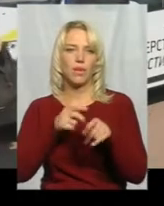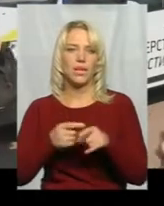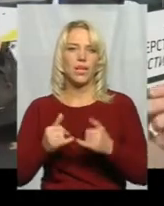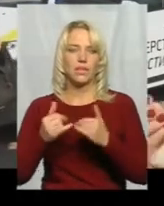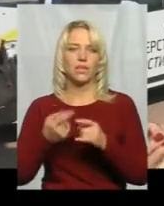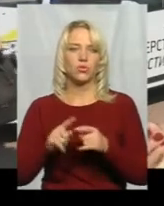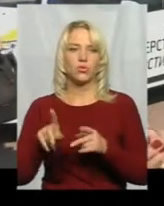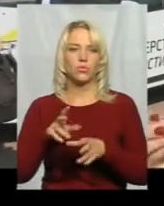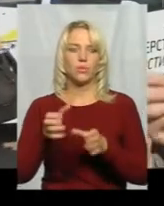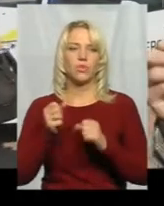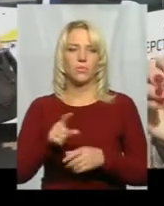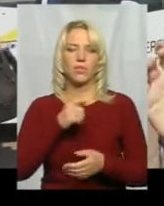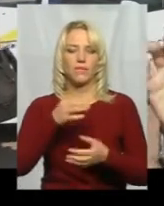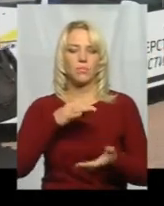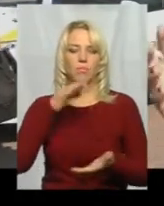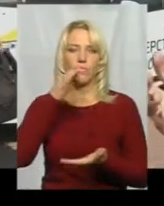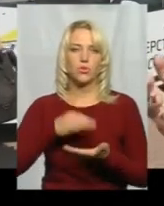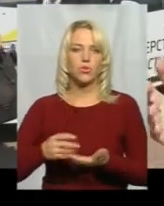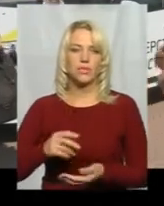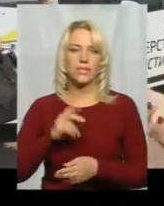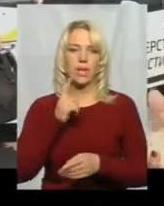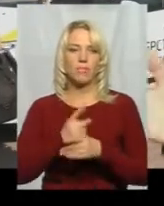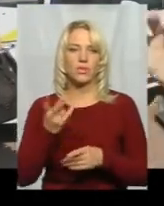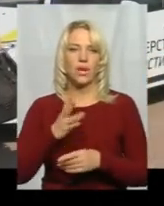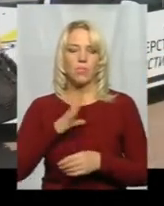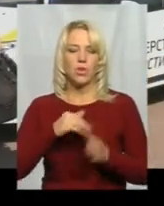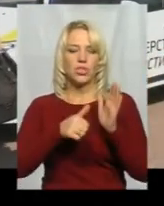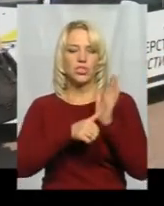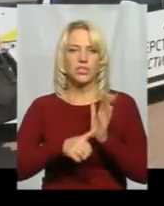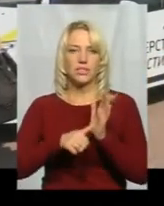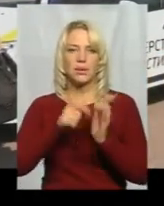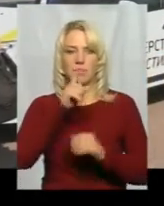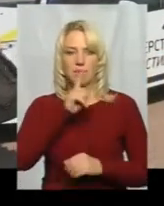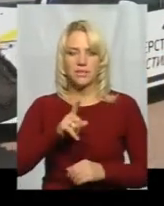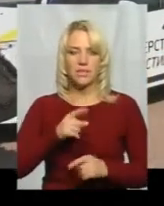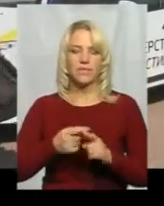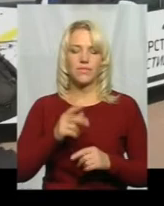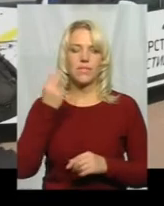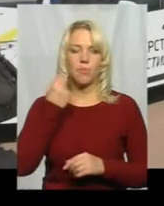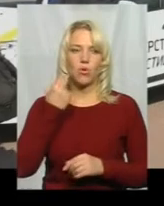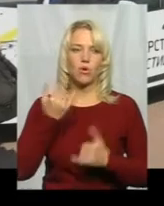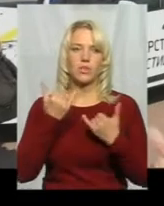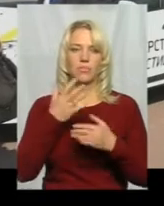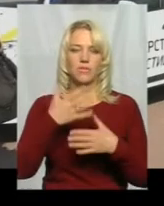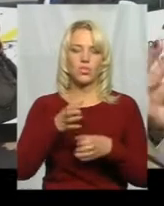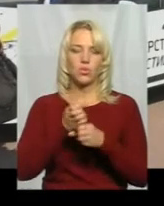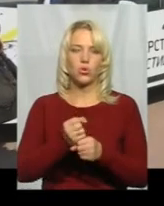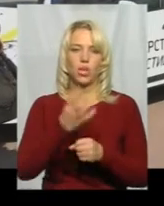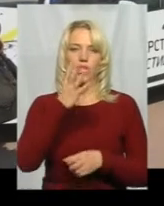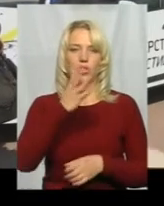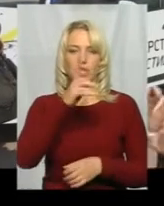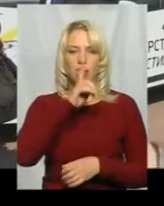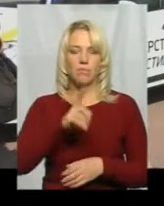для того, щоб отримати відповідну заборону, необхідно було мати 6 місяців заборгованості. На сьогодні цей термін скорочено, вже фактично 4 місяці дає право для